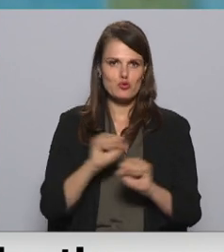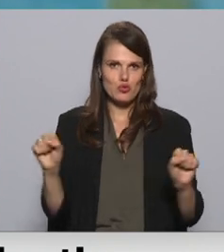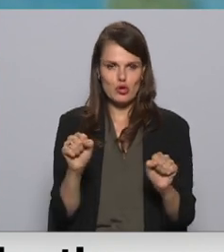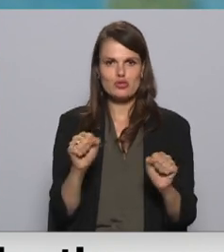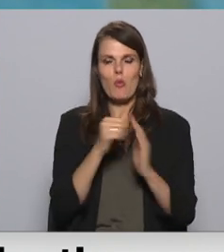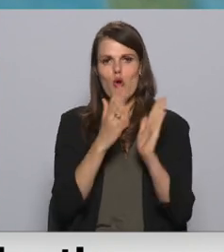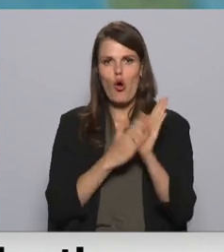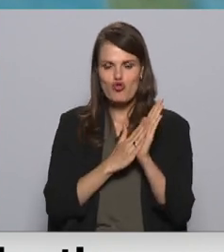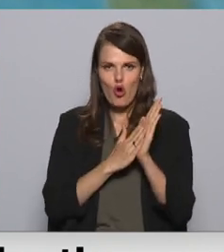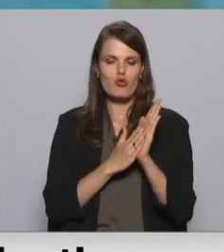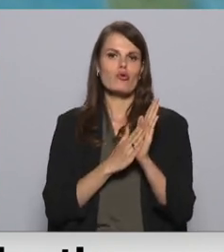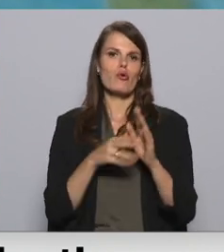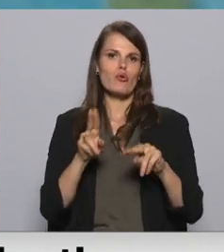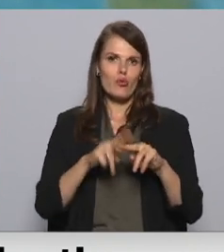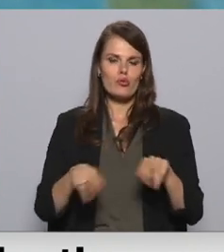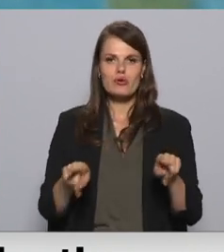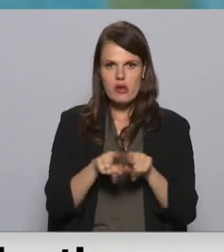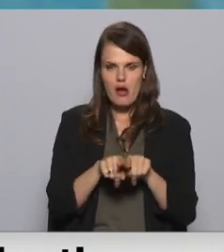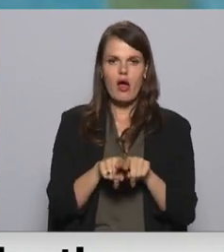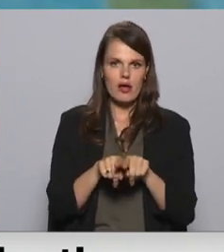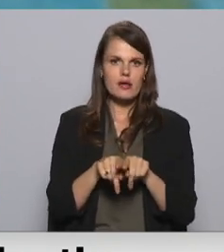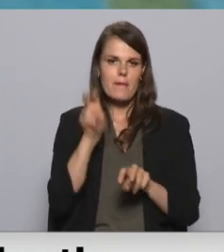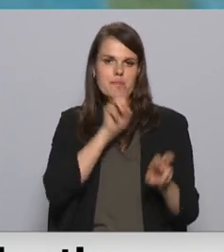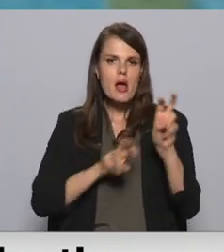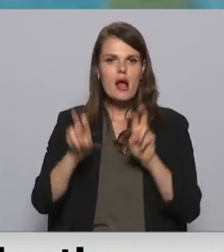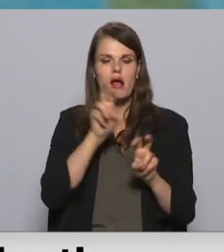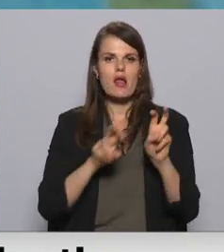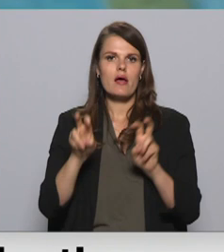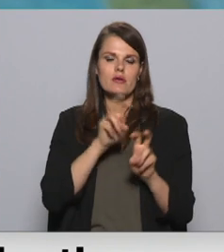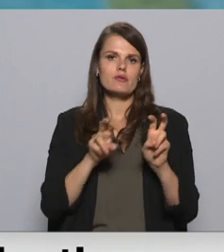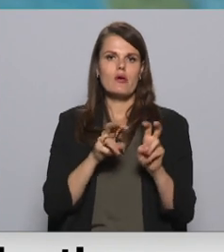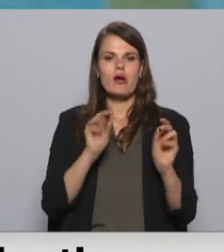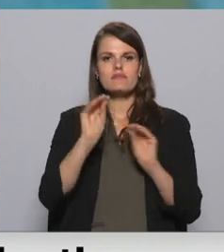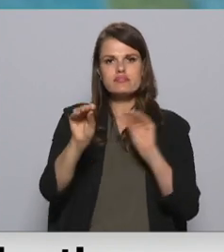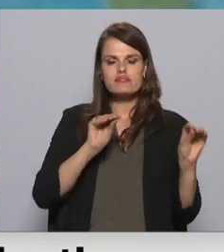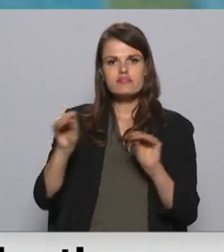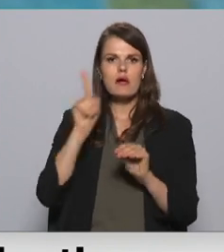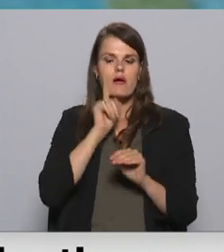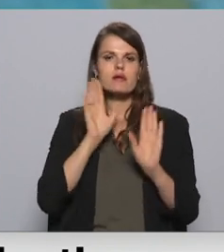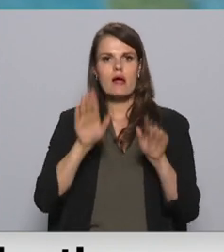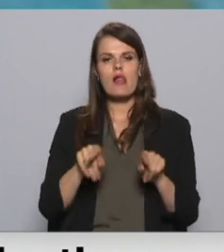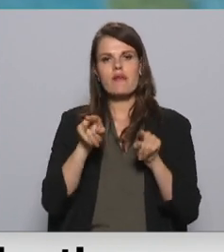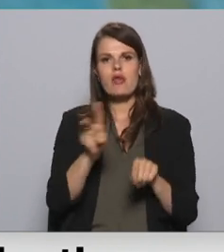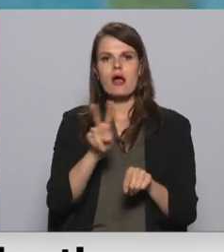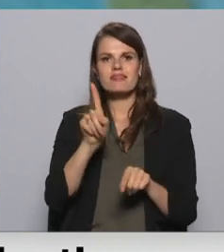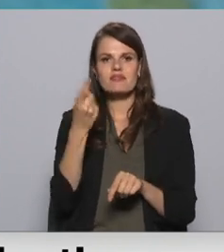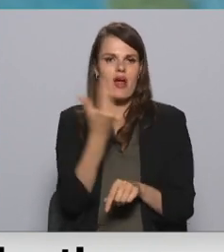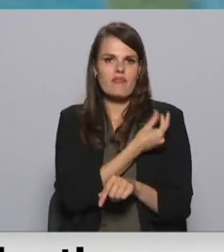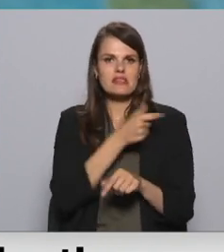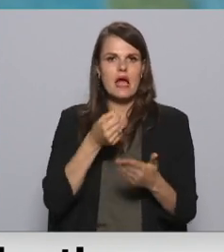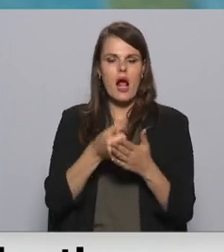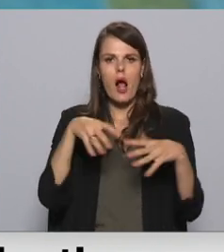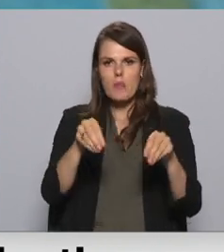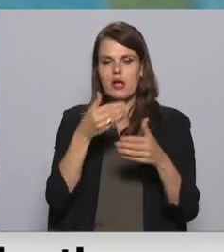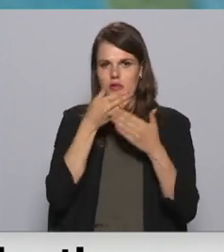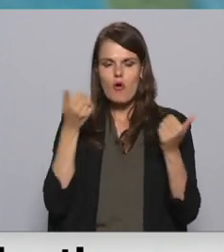protokolu, un arī meklējot dažādas izvietošanas geogrāfiski, lai viņiem būtu pēc